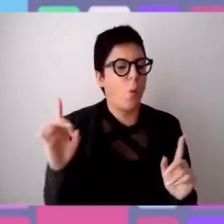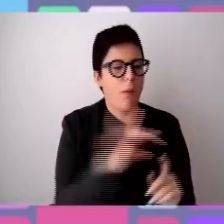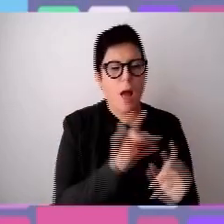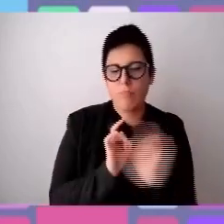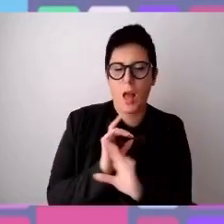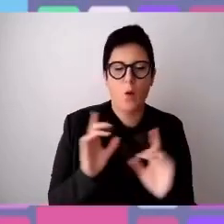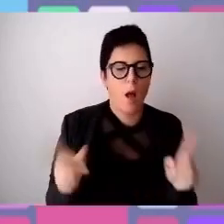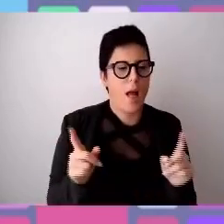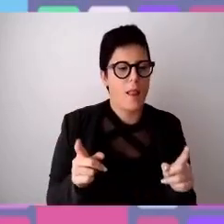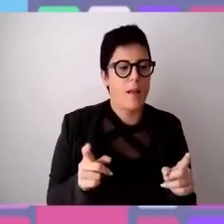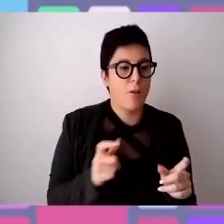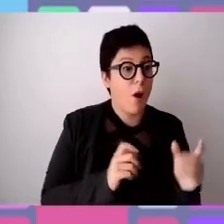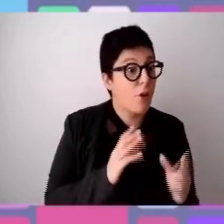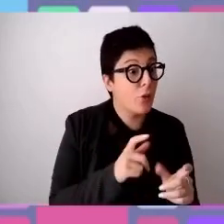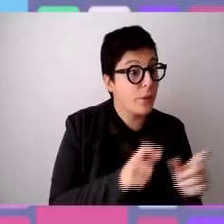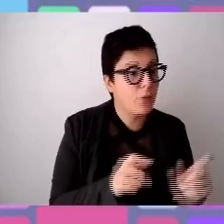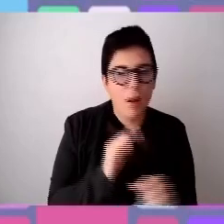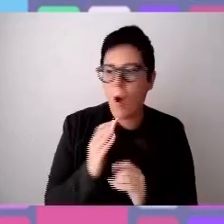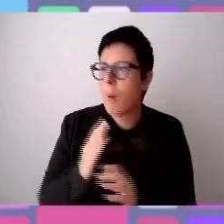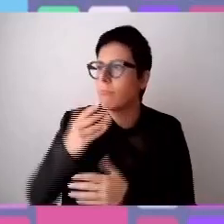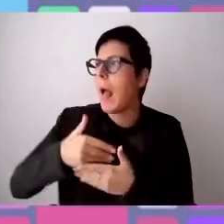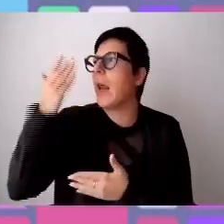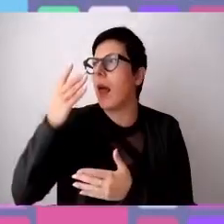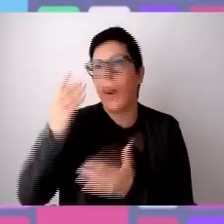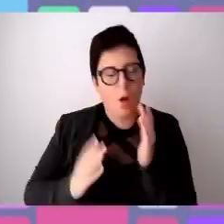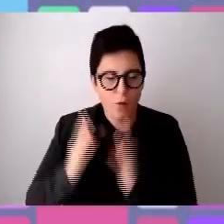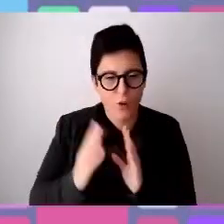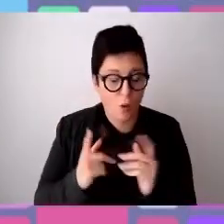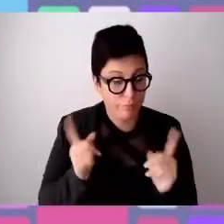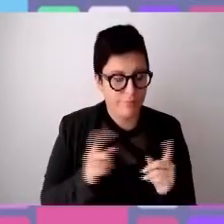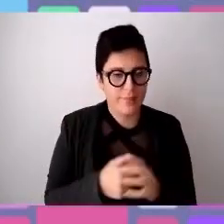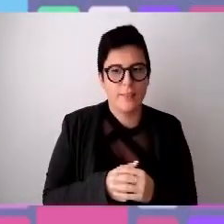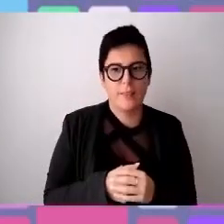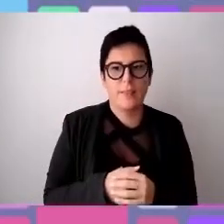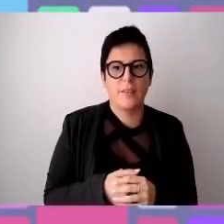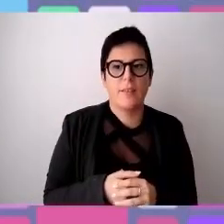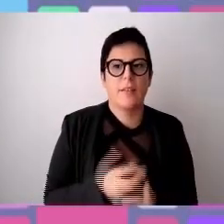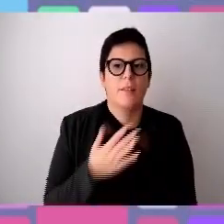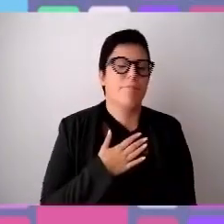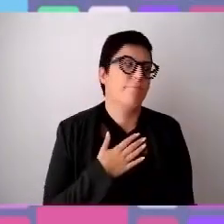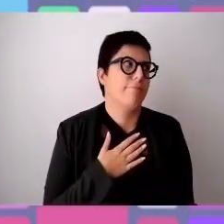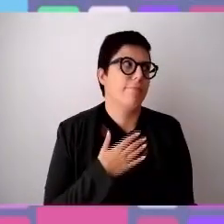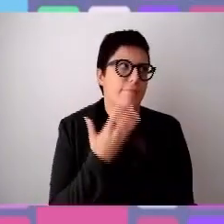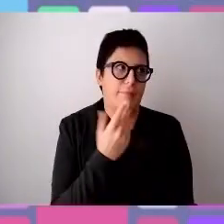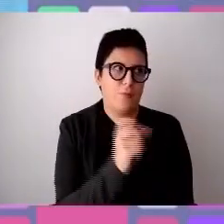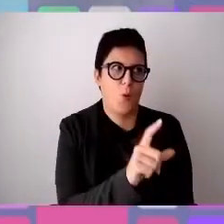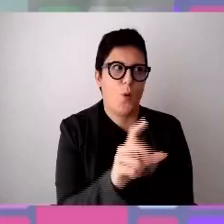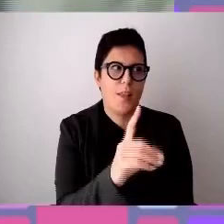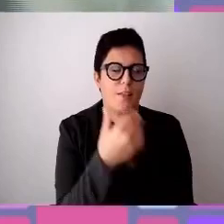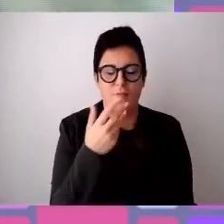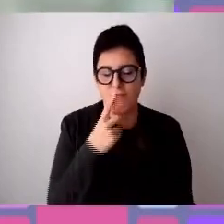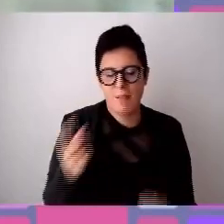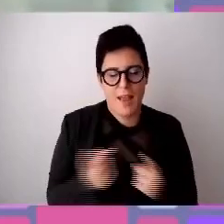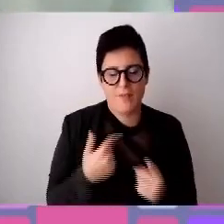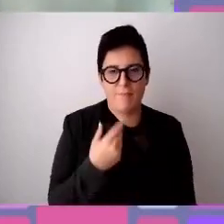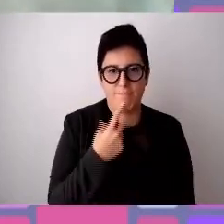poi faccio la seconda che è un pochino più lunga allora Luca Danilo dico brevemente ma per